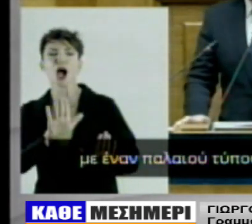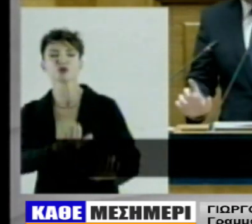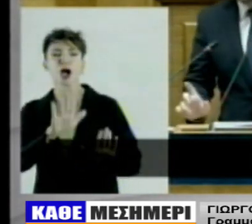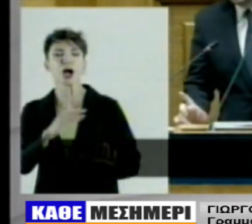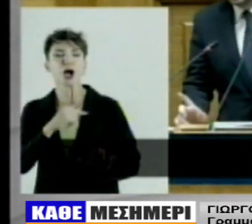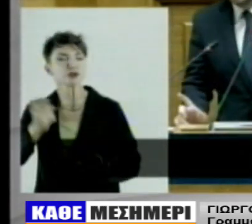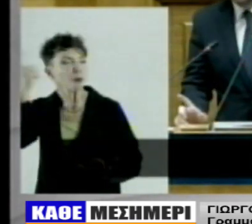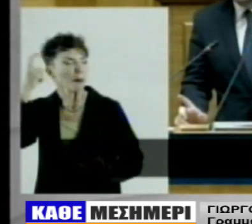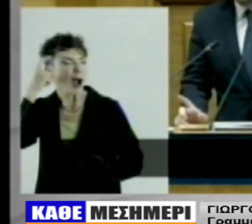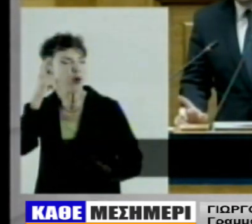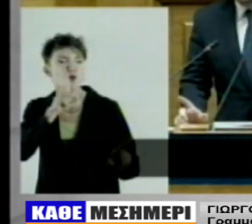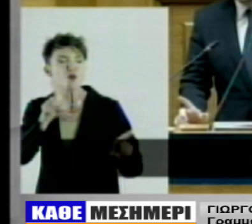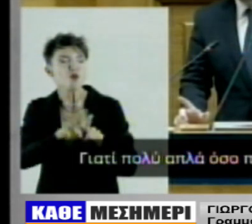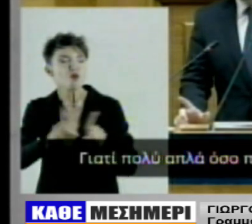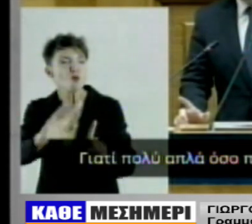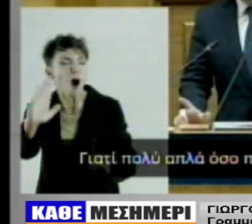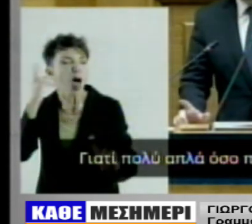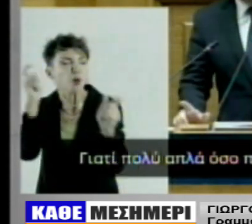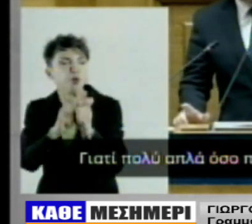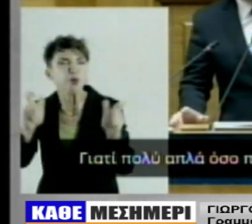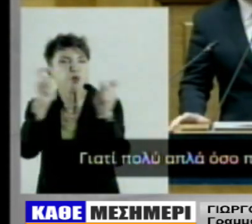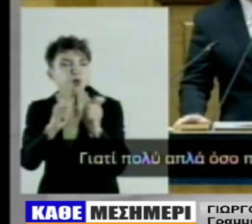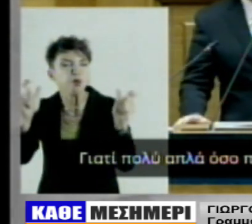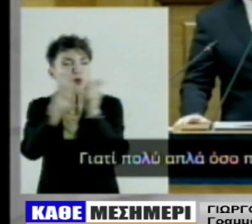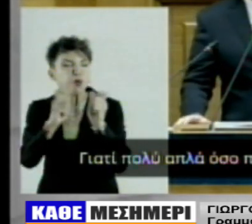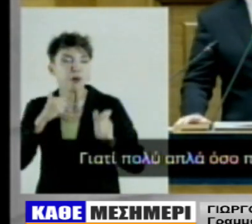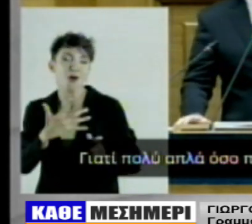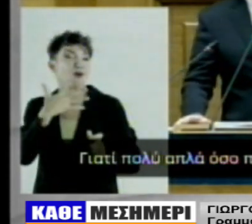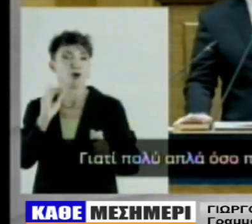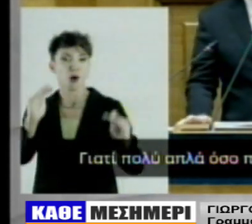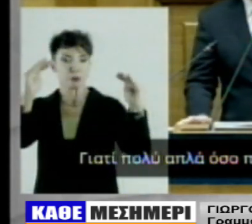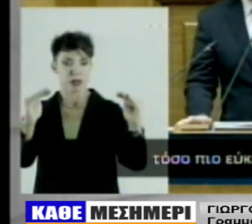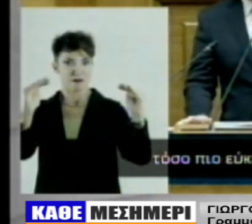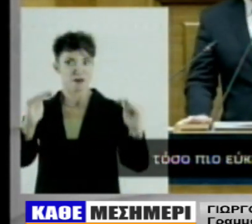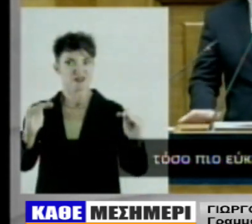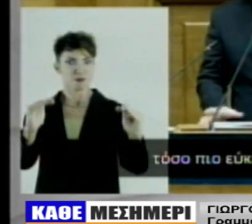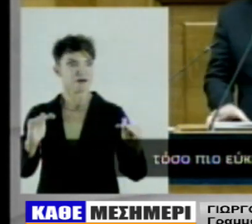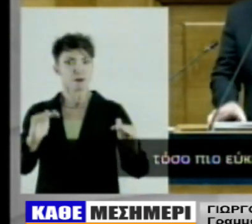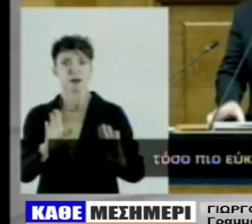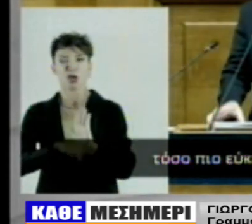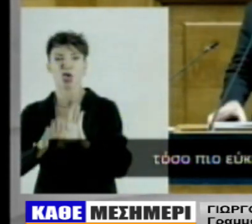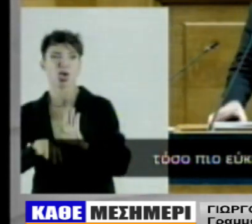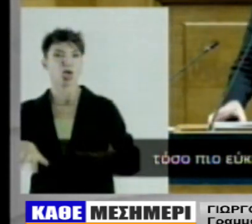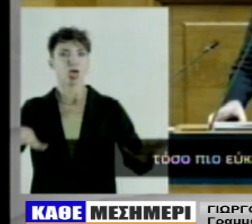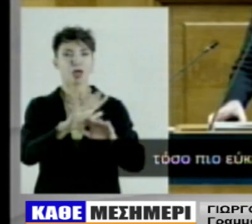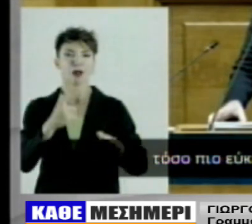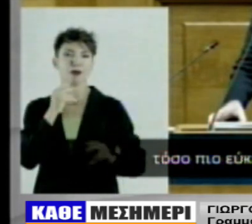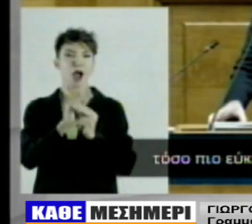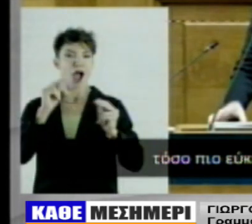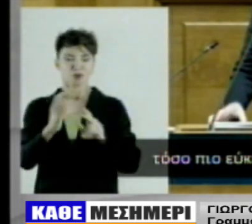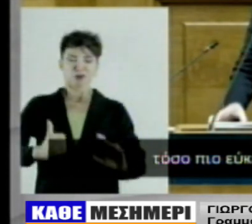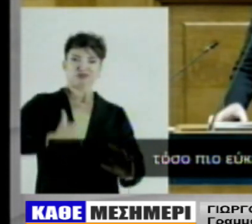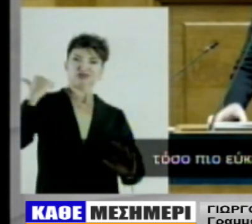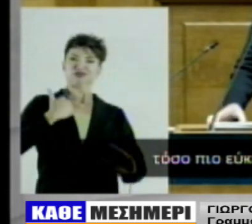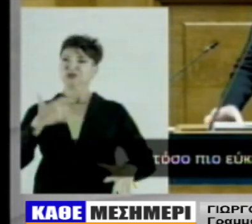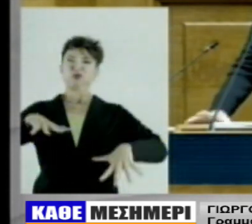εναλλακτική πρόταση για κυβέρνηση γιατί αν συνεχίσουμε και αυτή την κατεύθυνση με μια κυβέρνηση η οποία από τη μία ζητά σταθερότητα